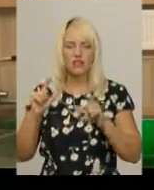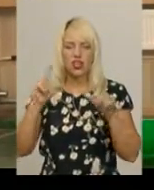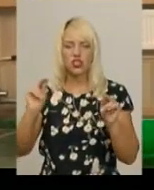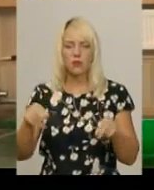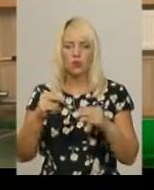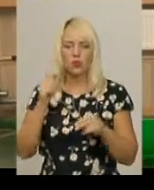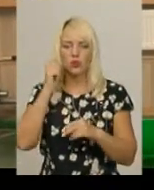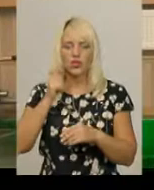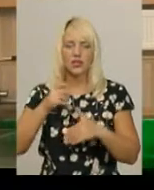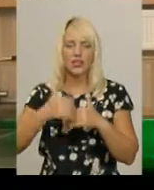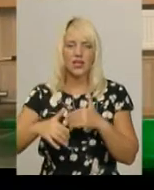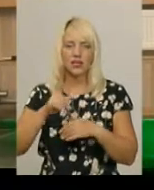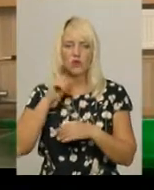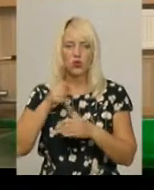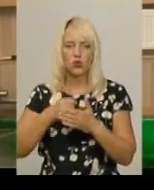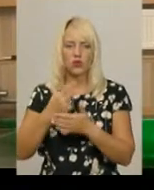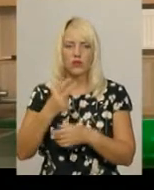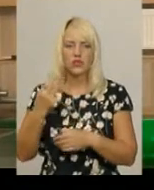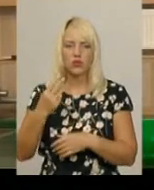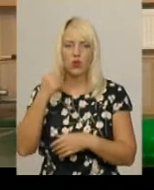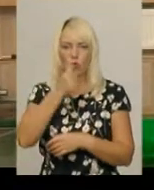України серед молоді до 23 років.